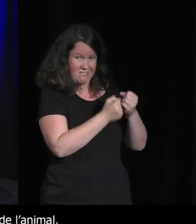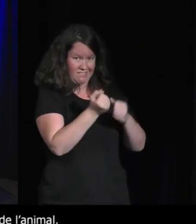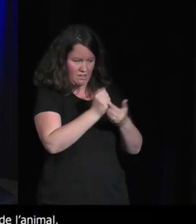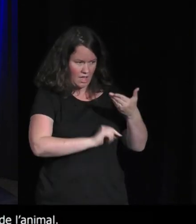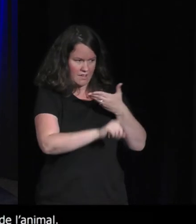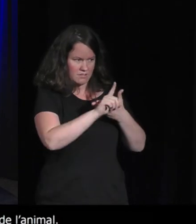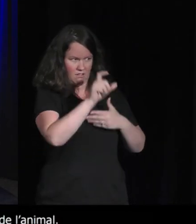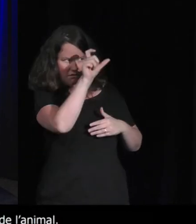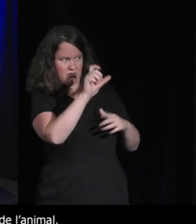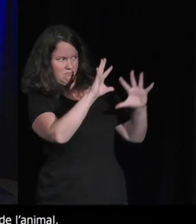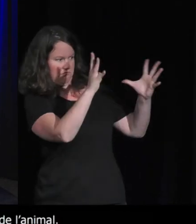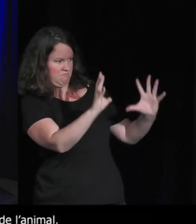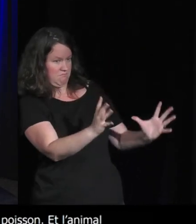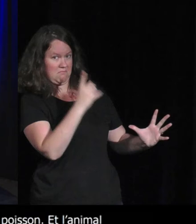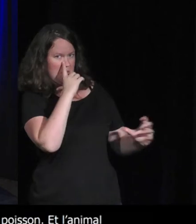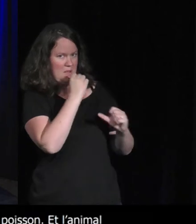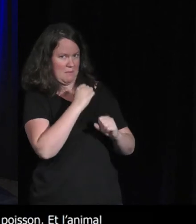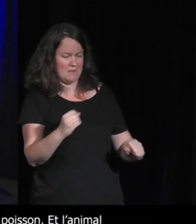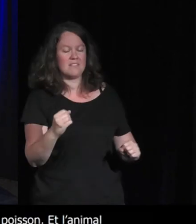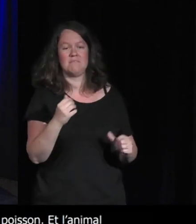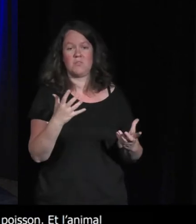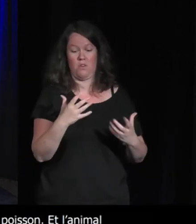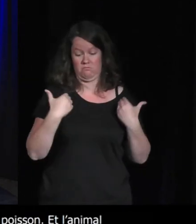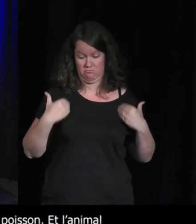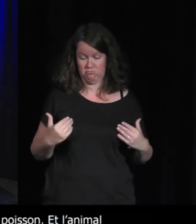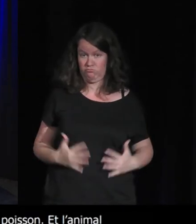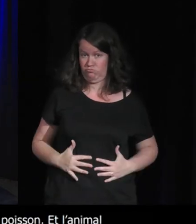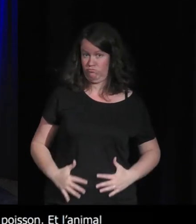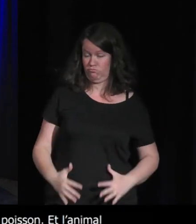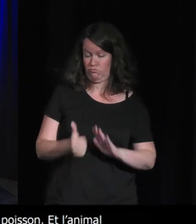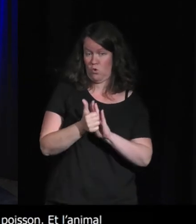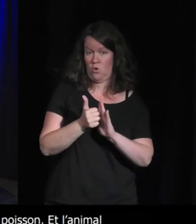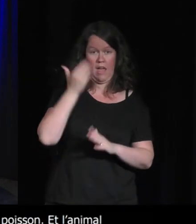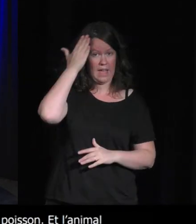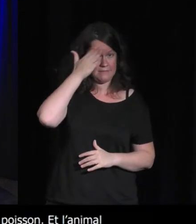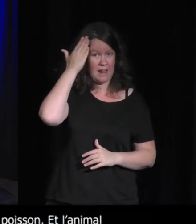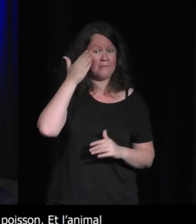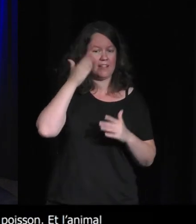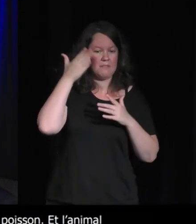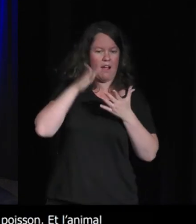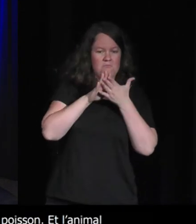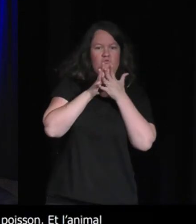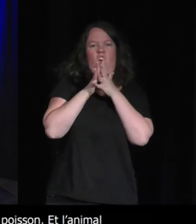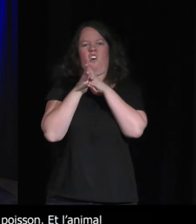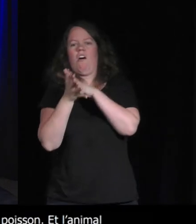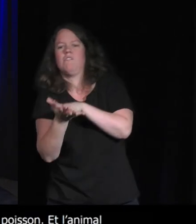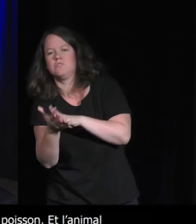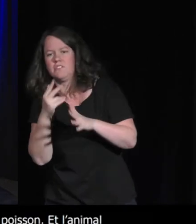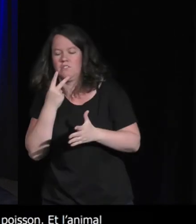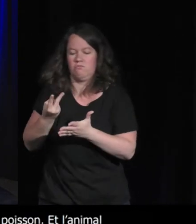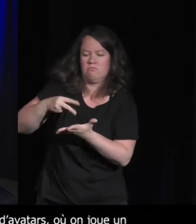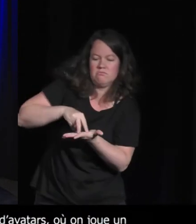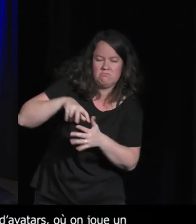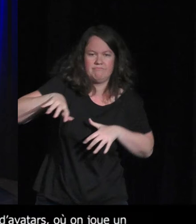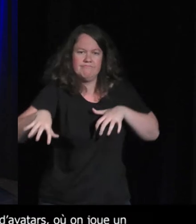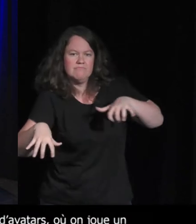mais voilà on joue on joue un animal pour le coup mais un animal mutant et donc finalement qu'il se tient sur deux pattes avec deux bras deux jambes